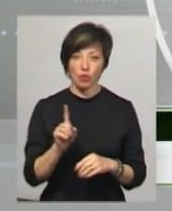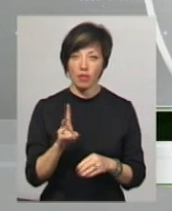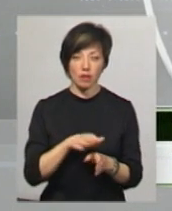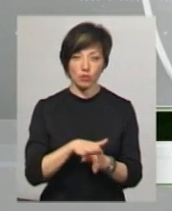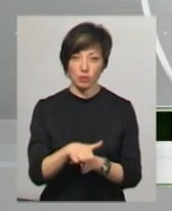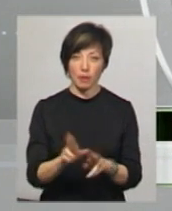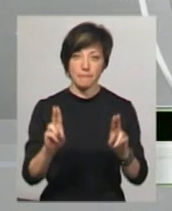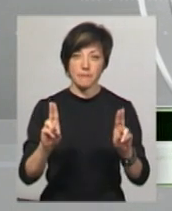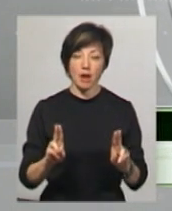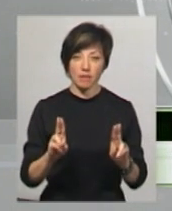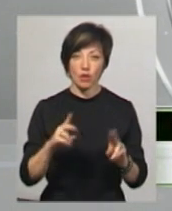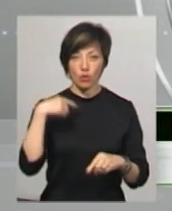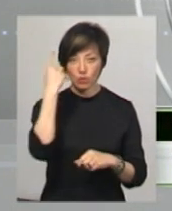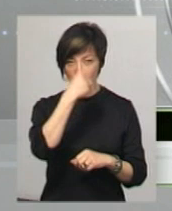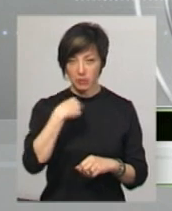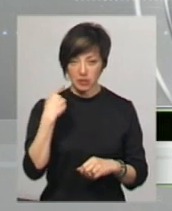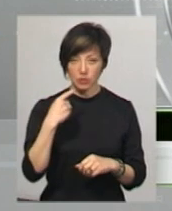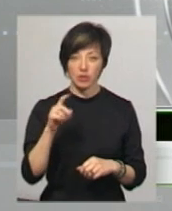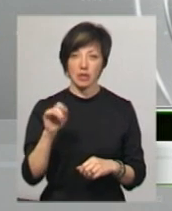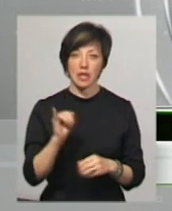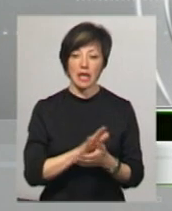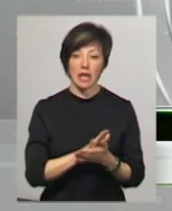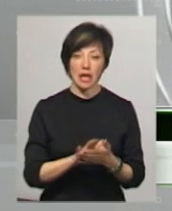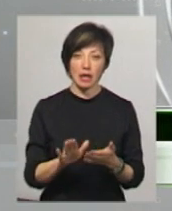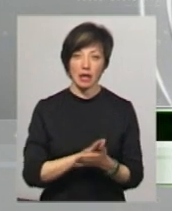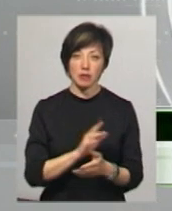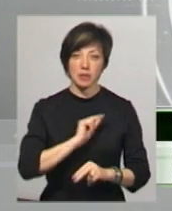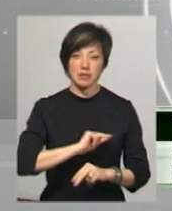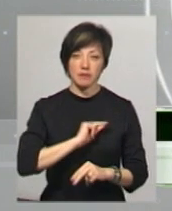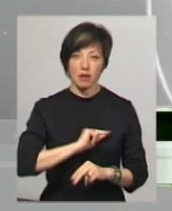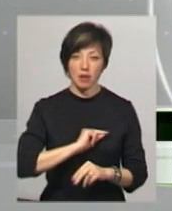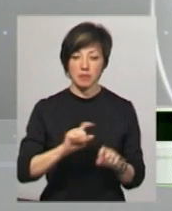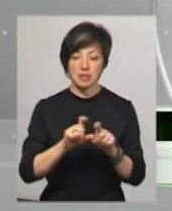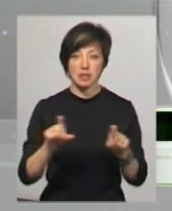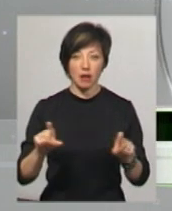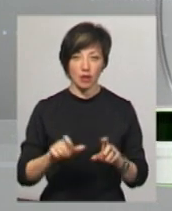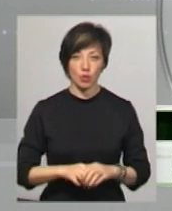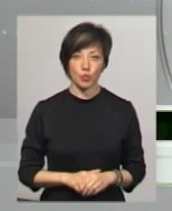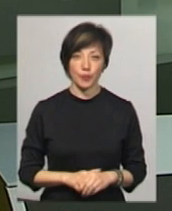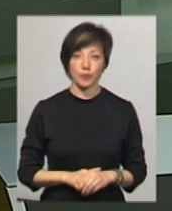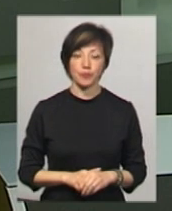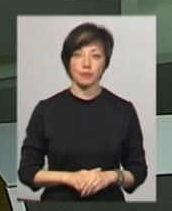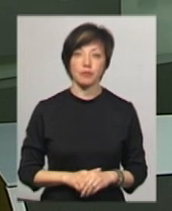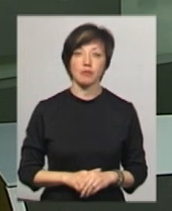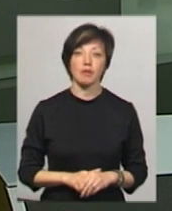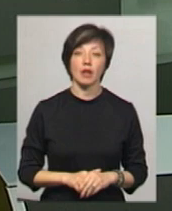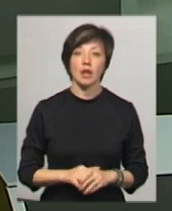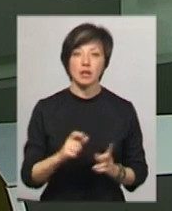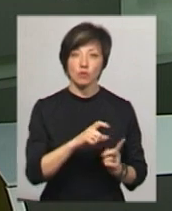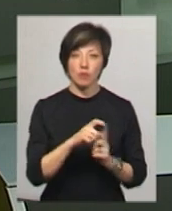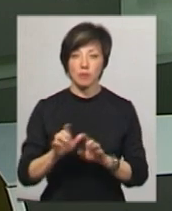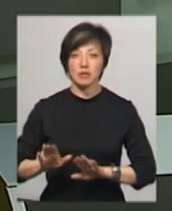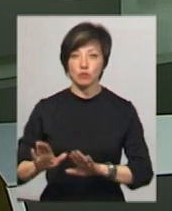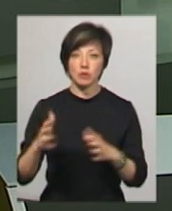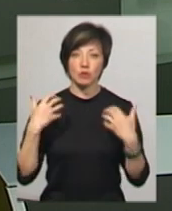дотримується правил і особистої, і гігієни працівниками закладу. За словами